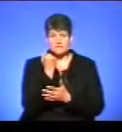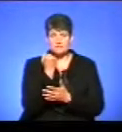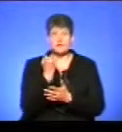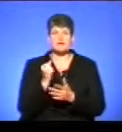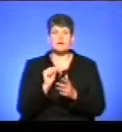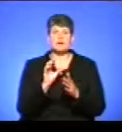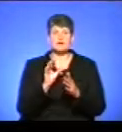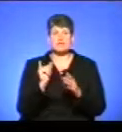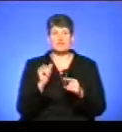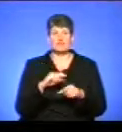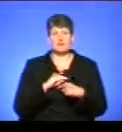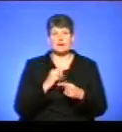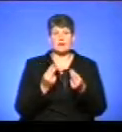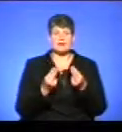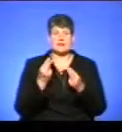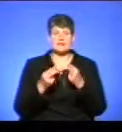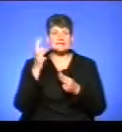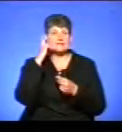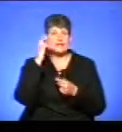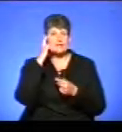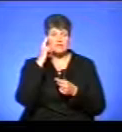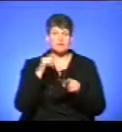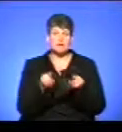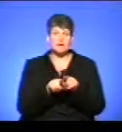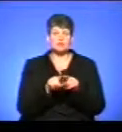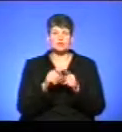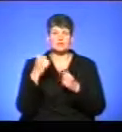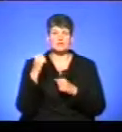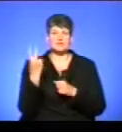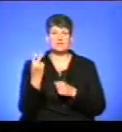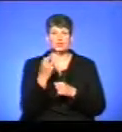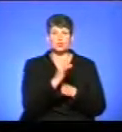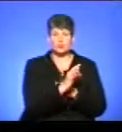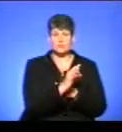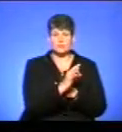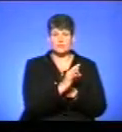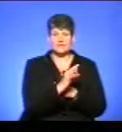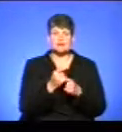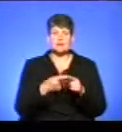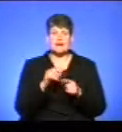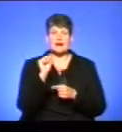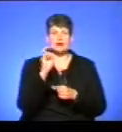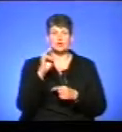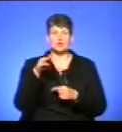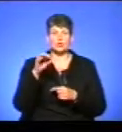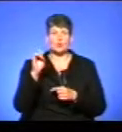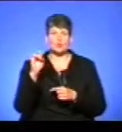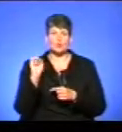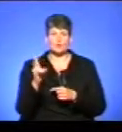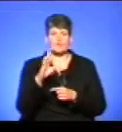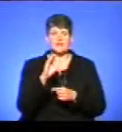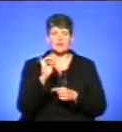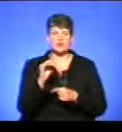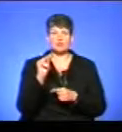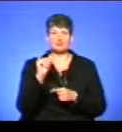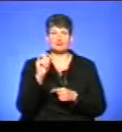вийшли до фіналу. І в фіналі грали з командою Києва, де також перемогли 2-0. Це Антонюк Вікторія і Чубата